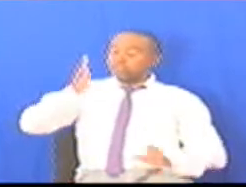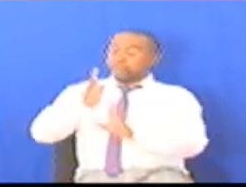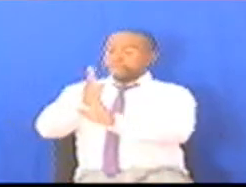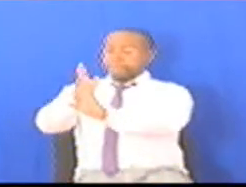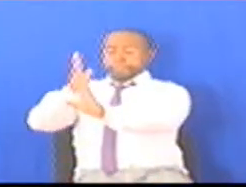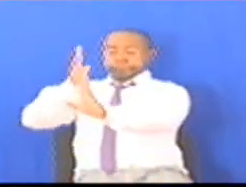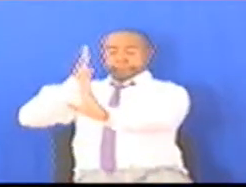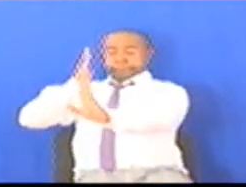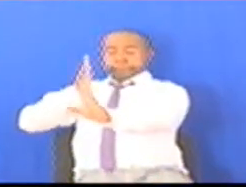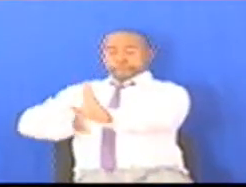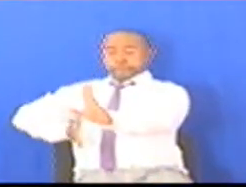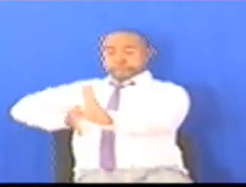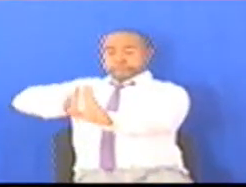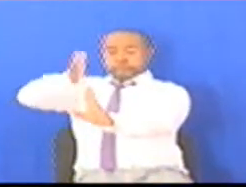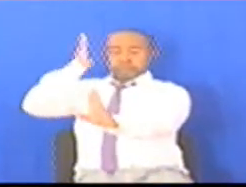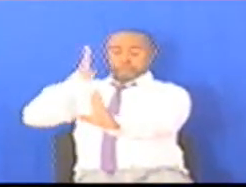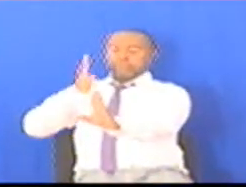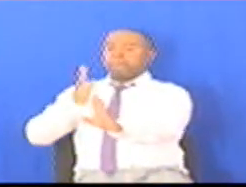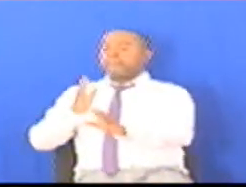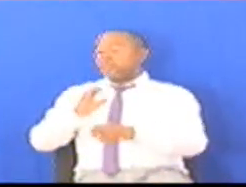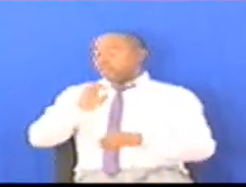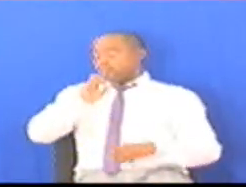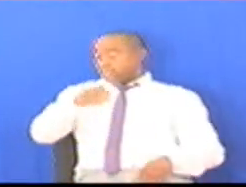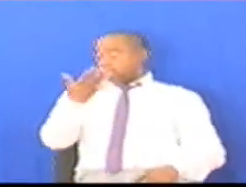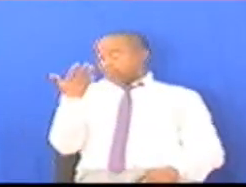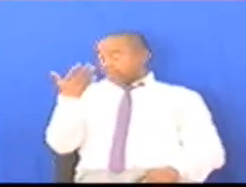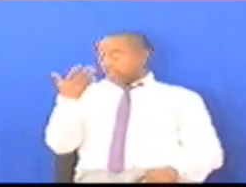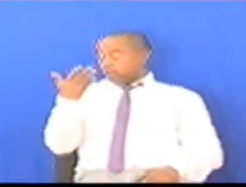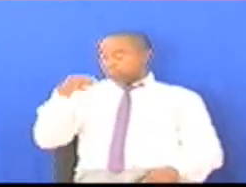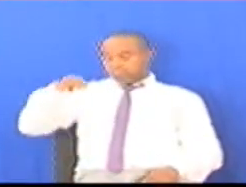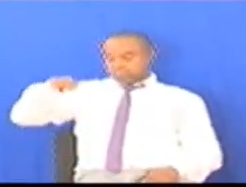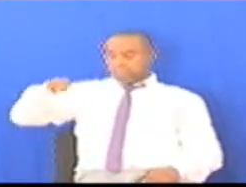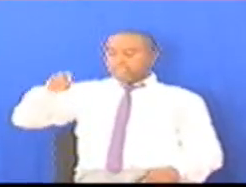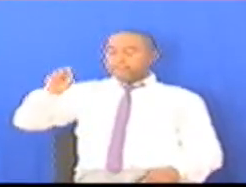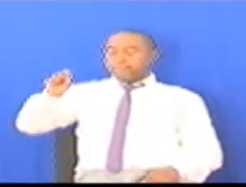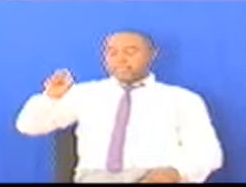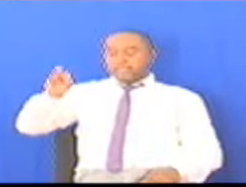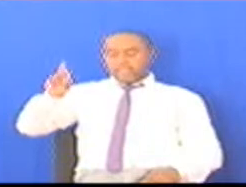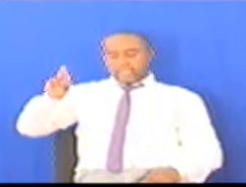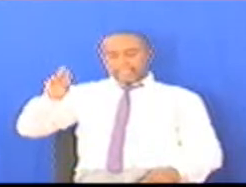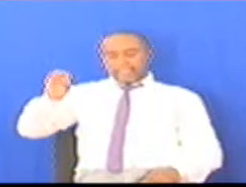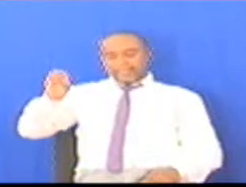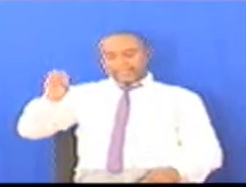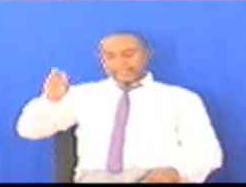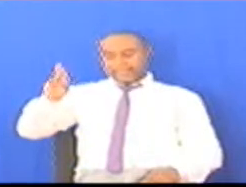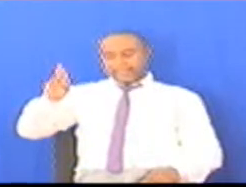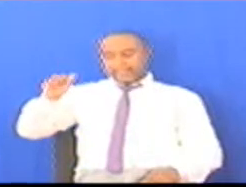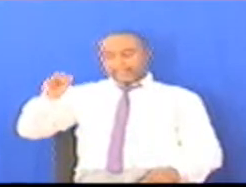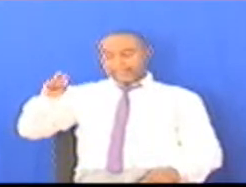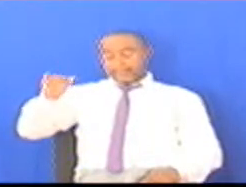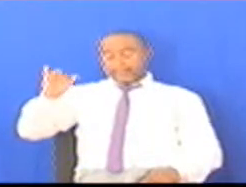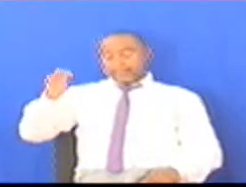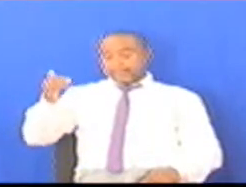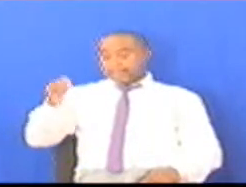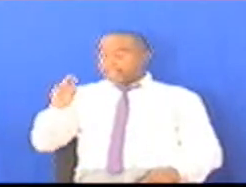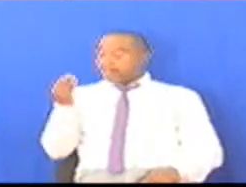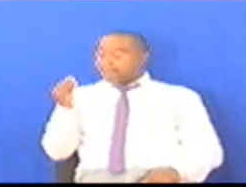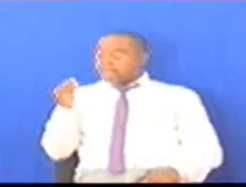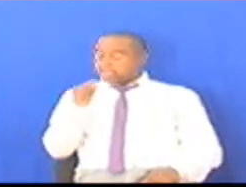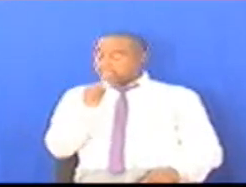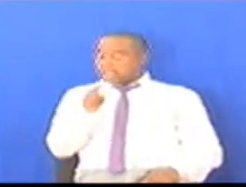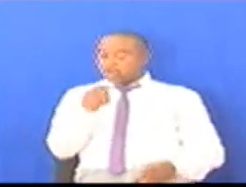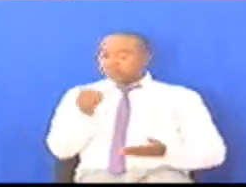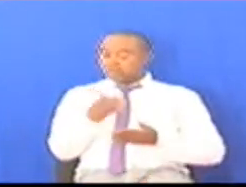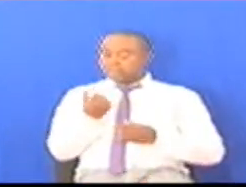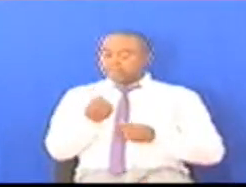Mitano Hiliopita Mererani Pare Tanzanite Tukwa Tunakusanya Milioni Stini Na Nene